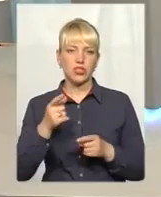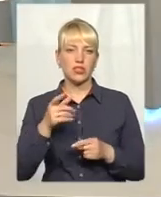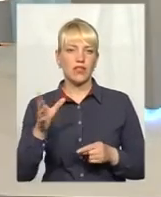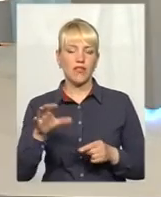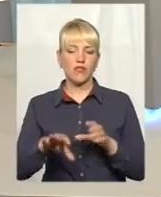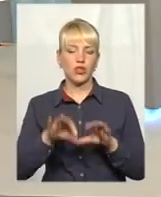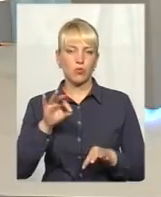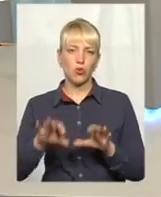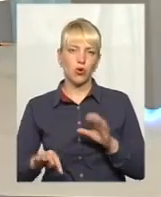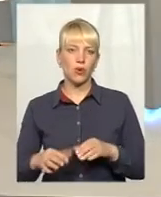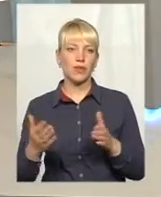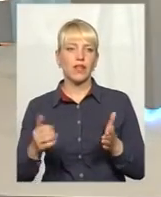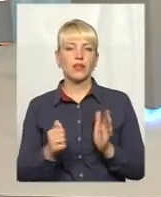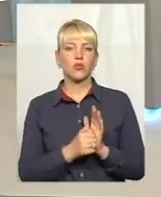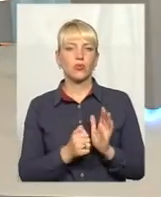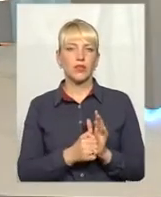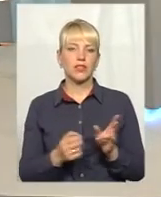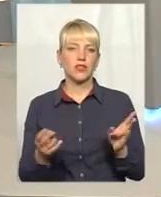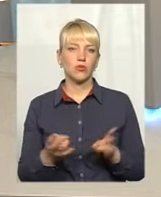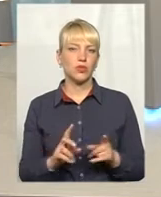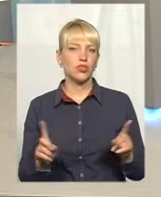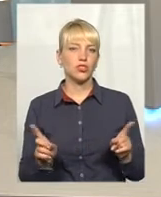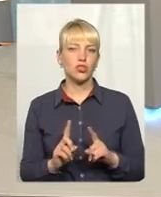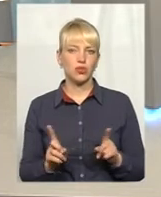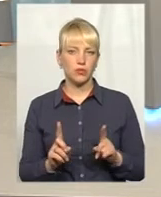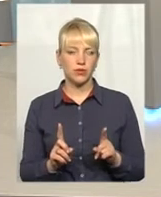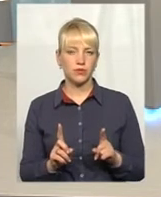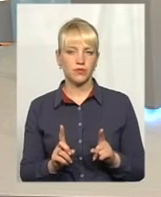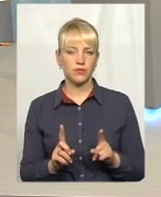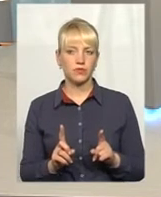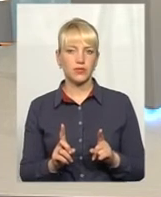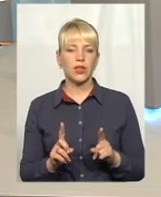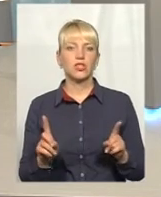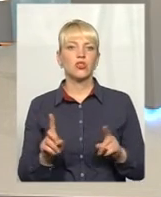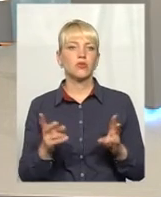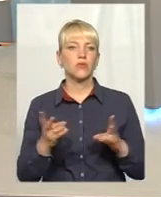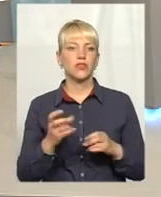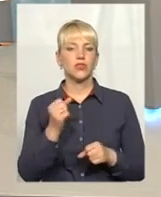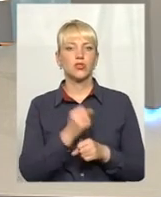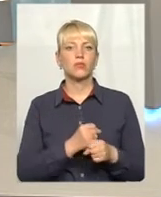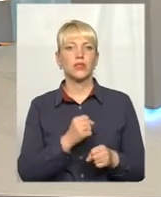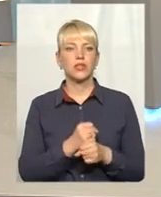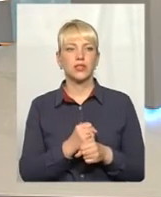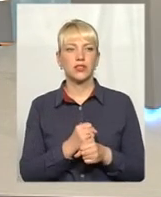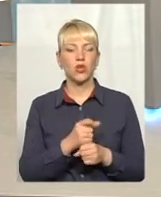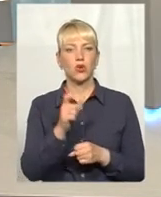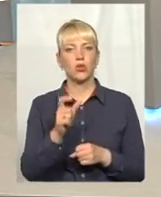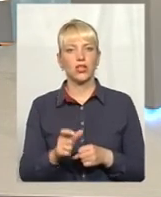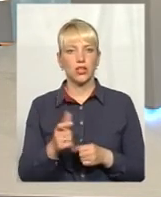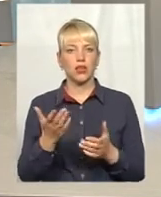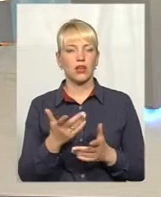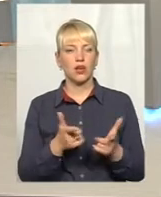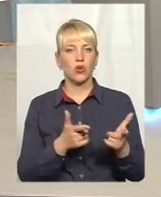Які документи, насамперед, необхідні для того, що має зробити людина, яка